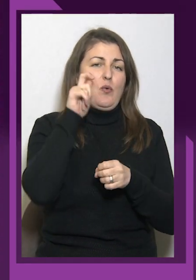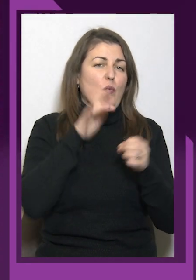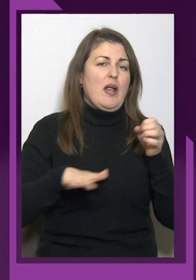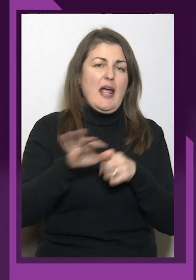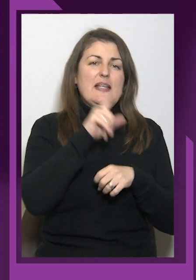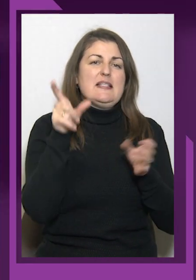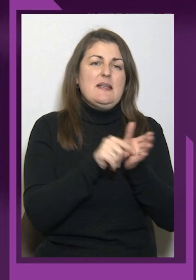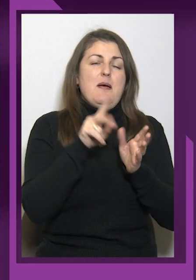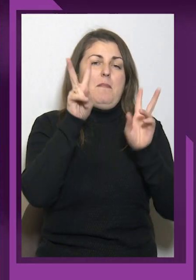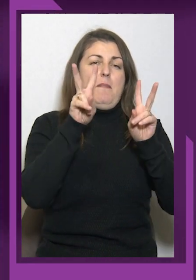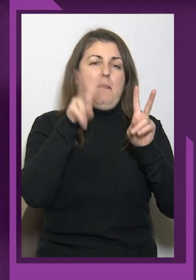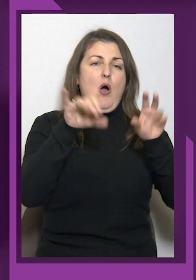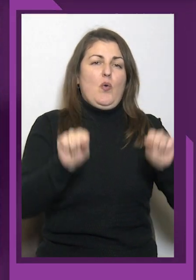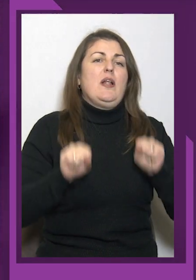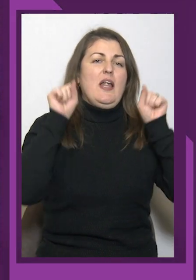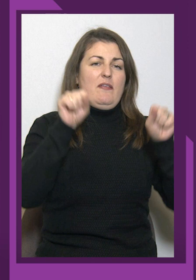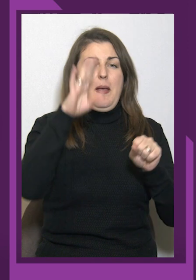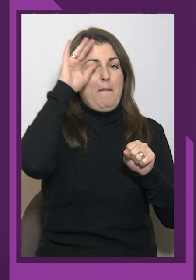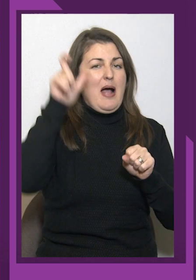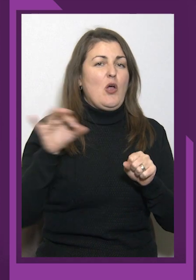чуєте ви мене, чи бачите?